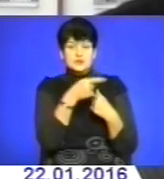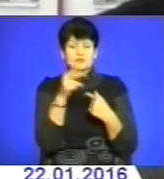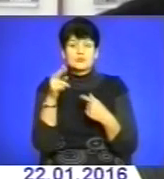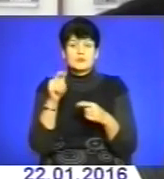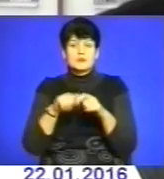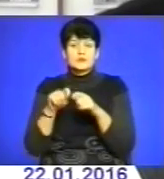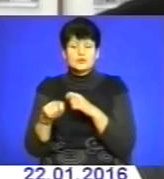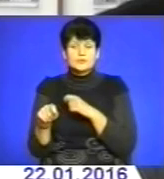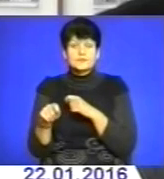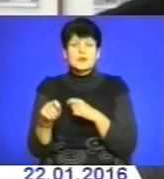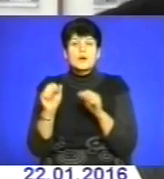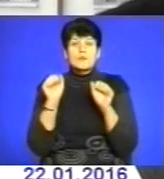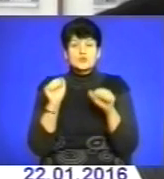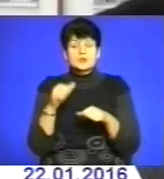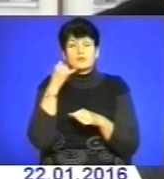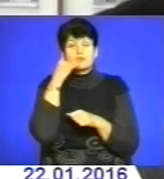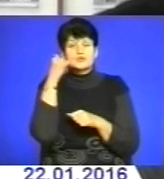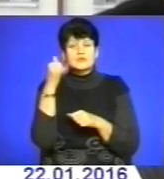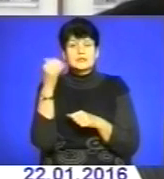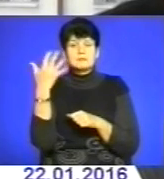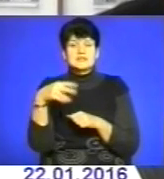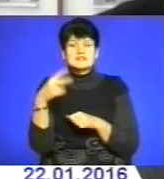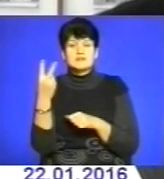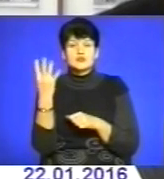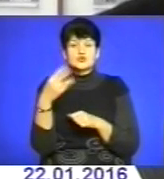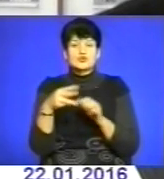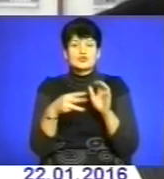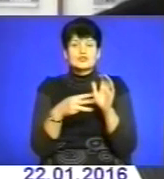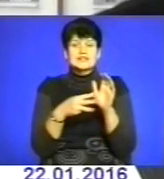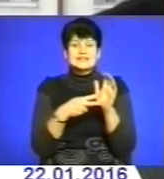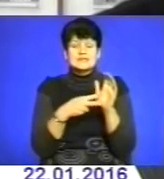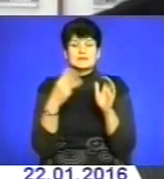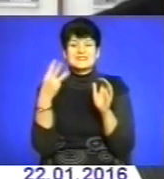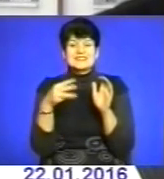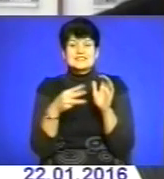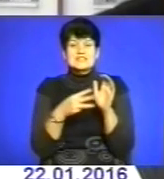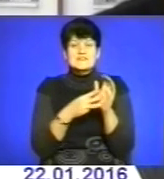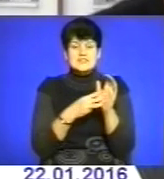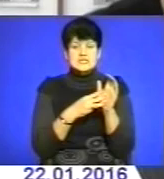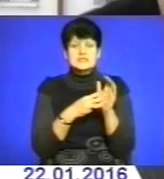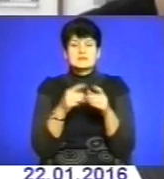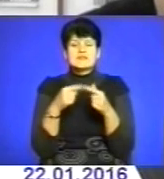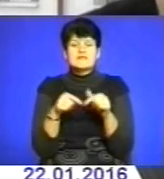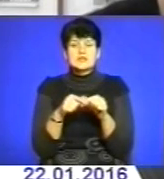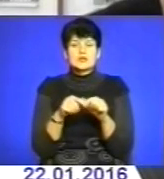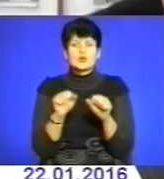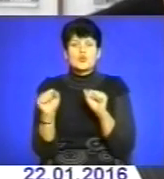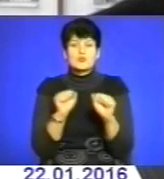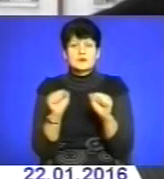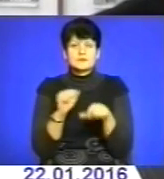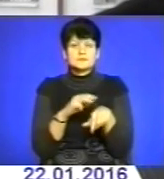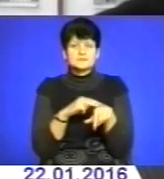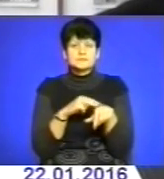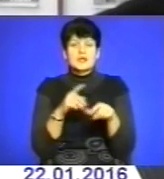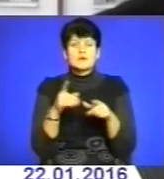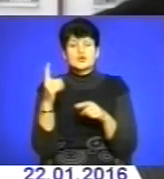ніхто їх не бачить, можливо, зателефонувати на 52 47 38, це номер чергової частини, відділу управління превентивної діяльності, або на